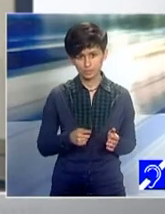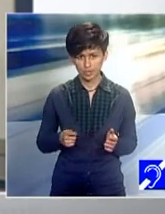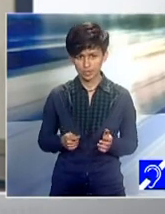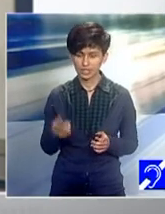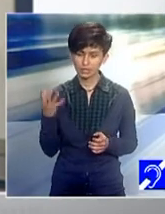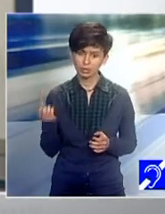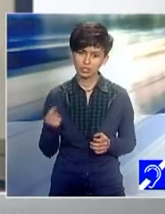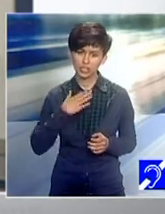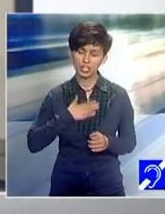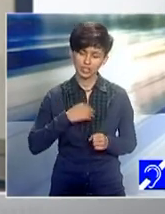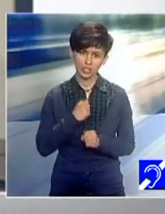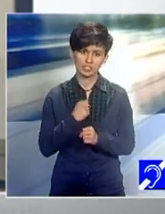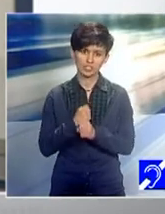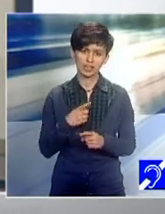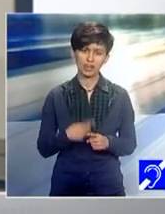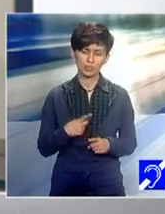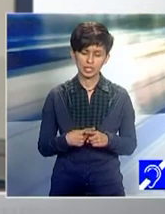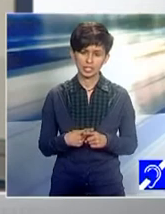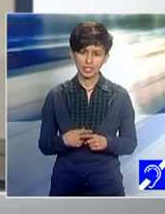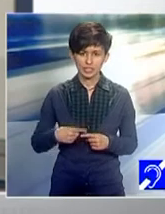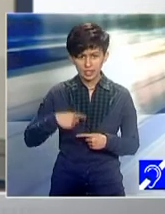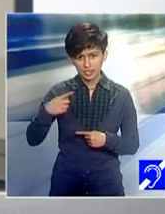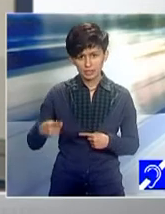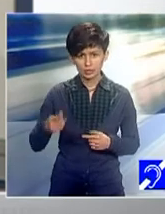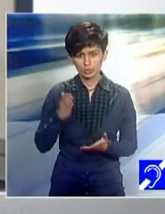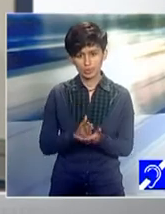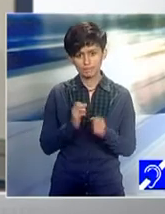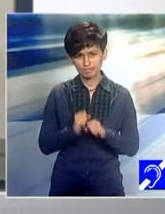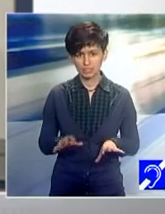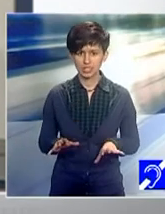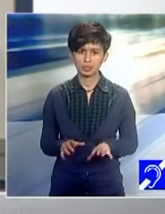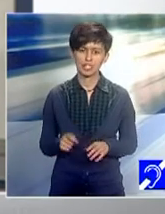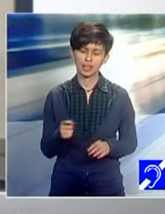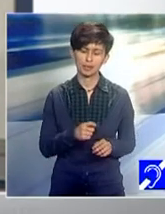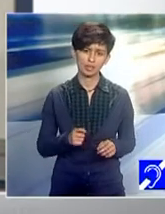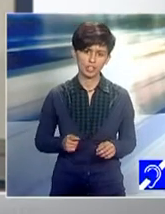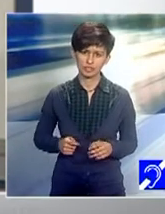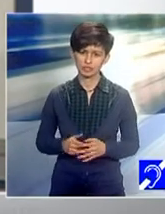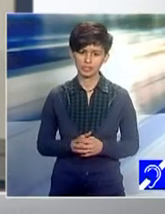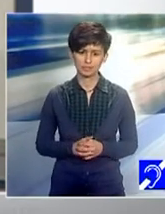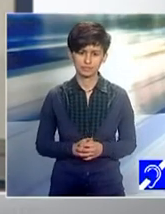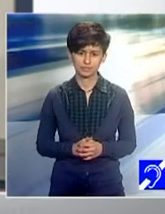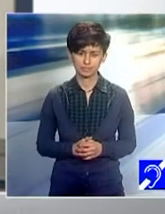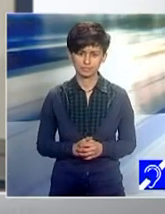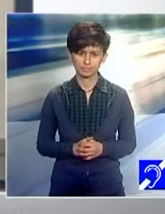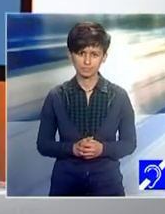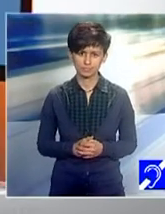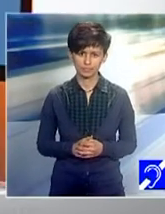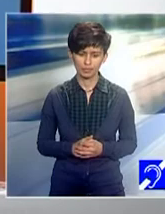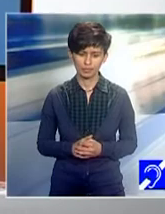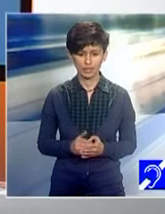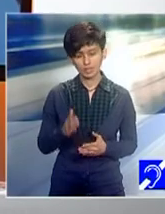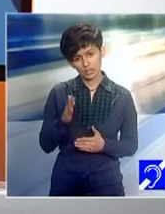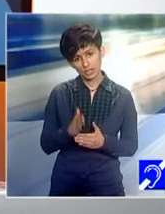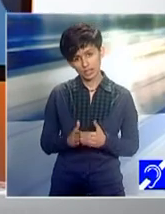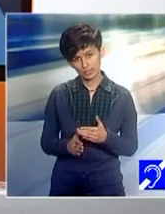ar dori să facă cu acest material după terminarea proiectului. Adică mai este deschis. Există, la final, și o